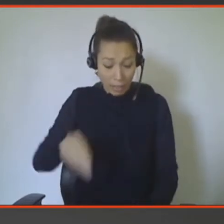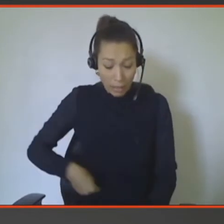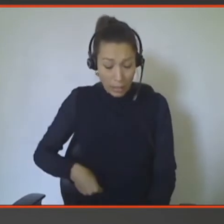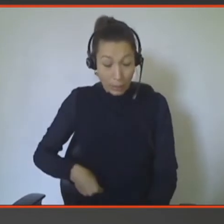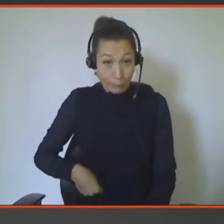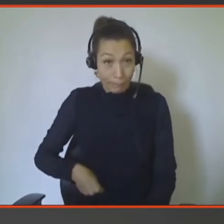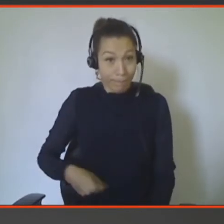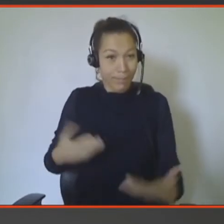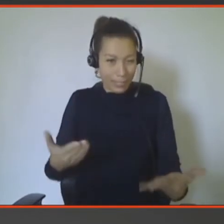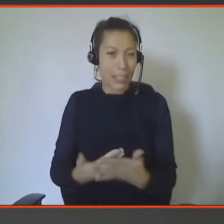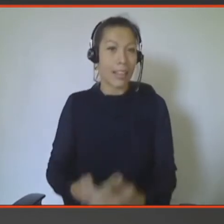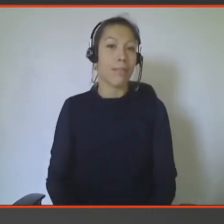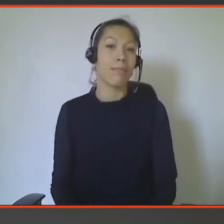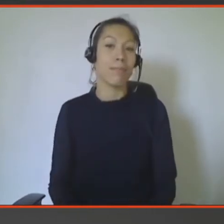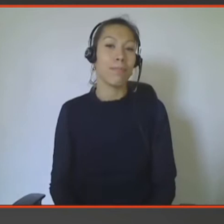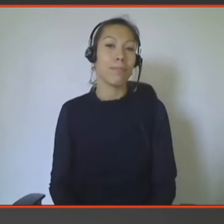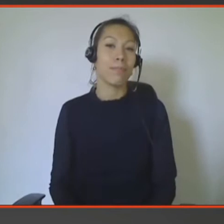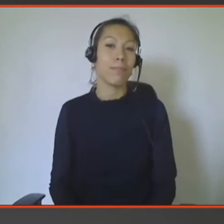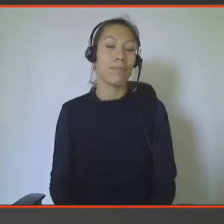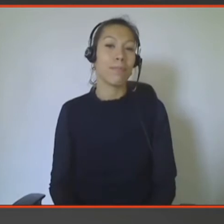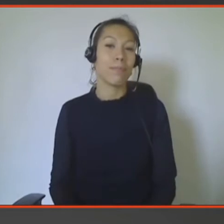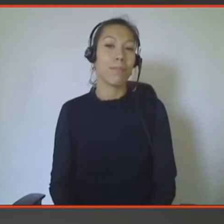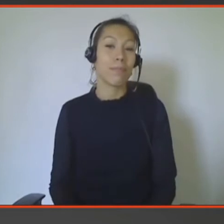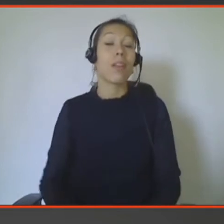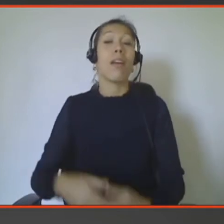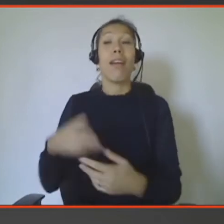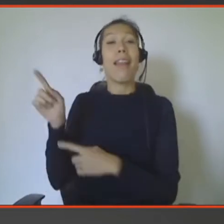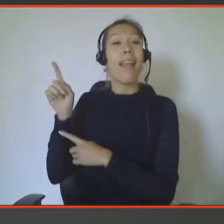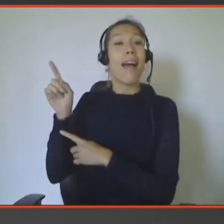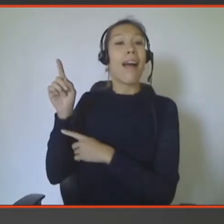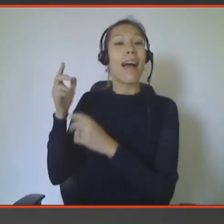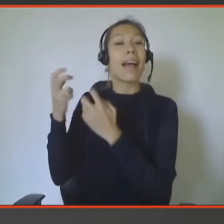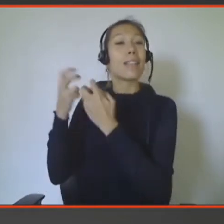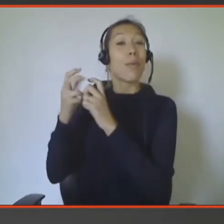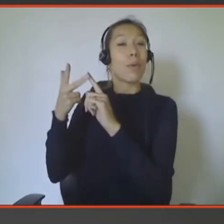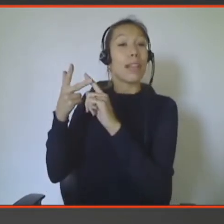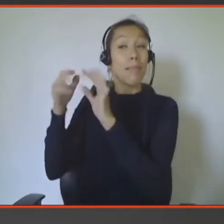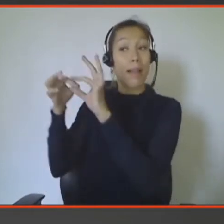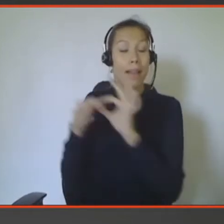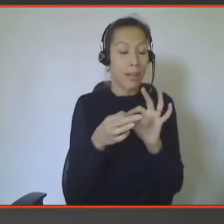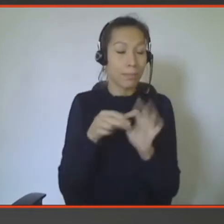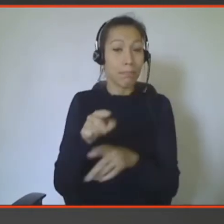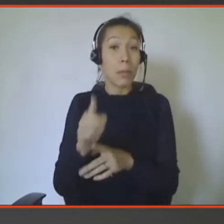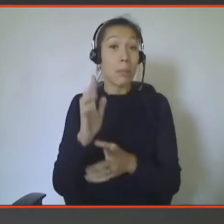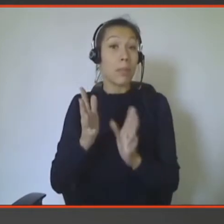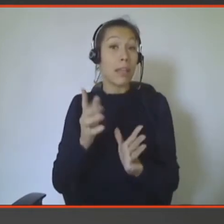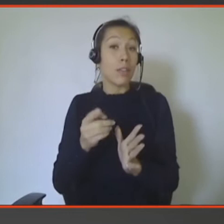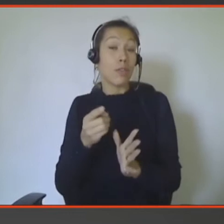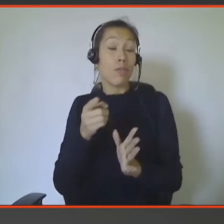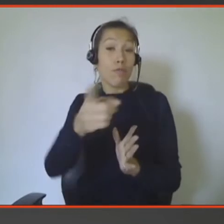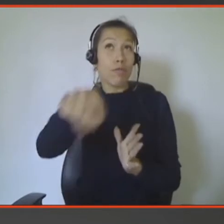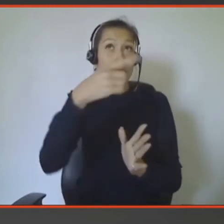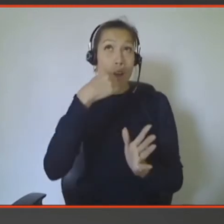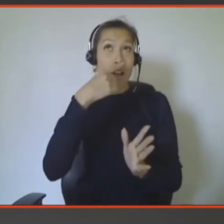Ce qui est un petit peu en relation avec mon troisième exemple juste sur le titre,'est que ça peut vous développer un peu de pensée critique par rapport à vous-même.